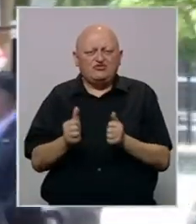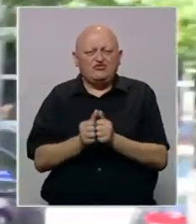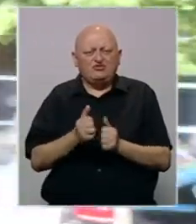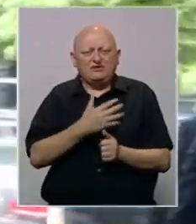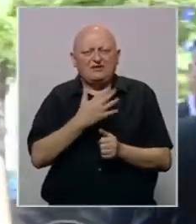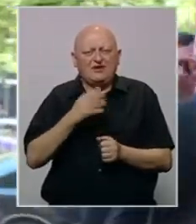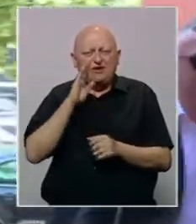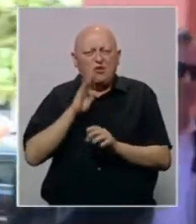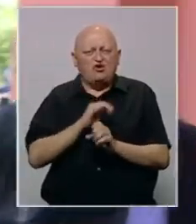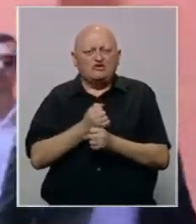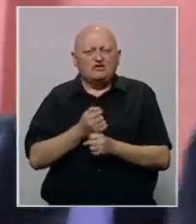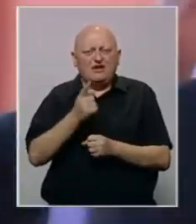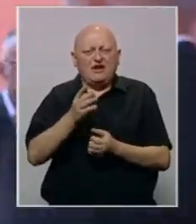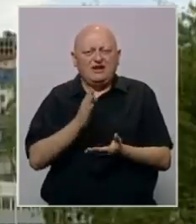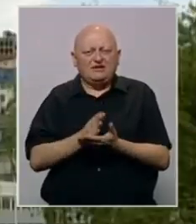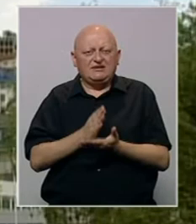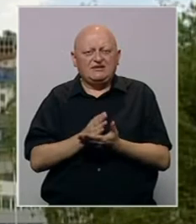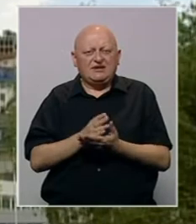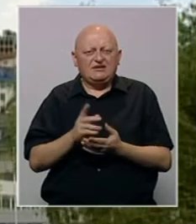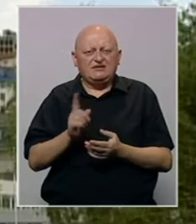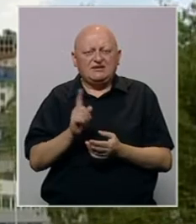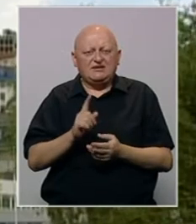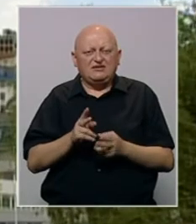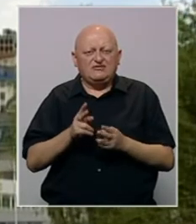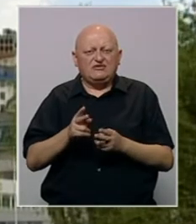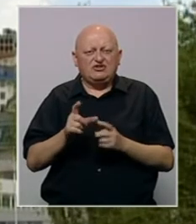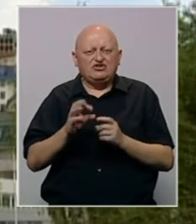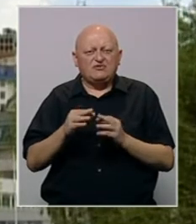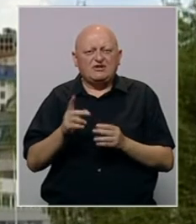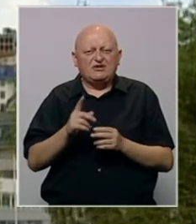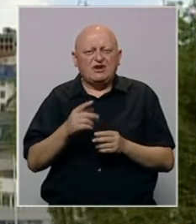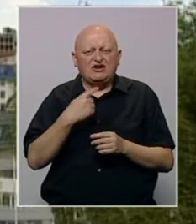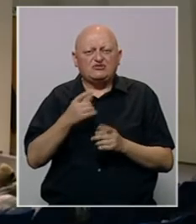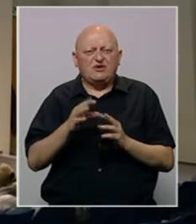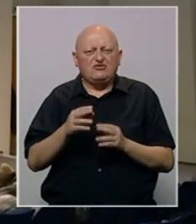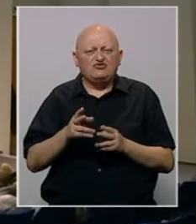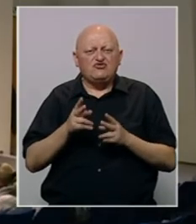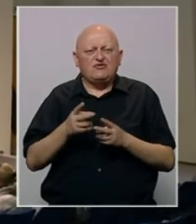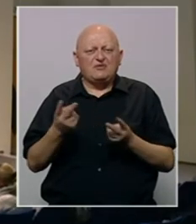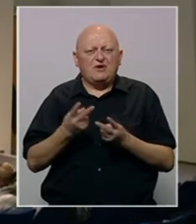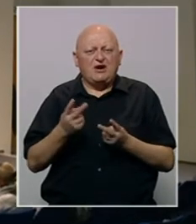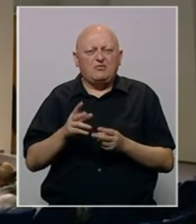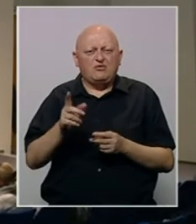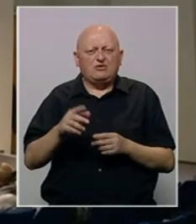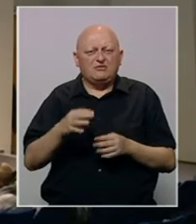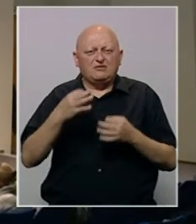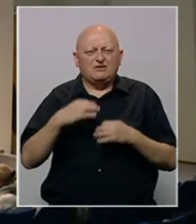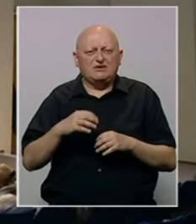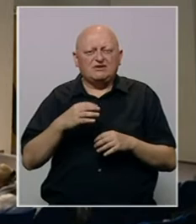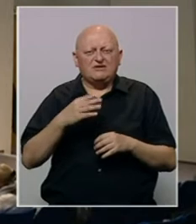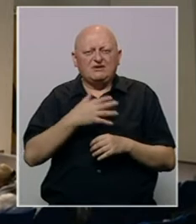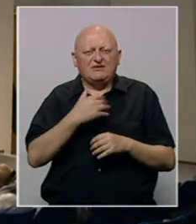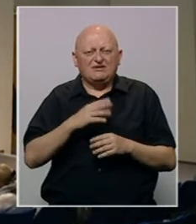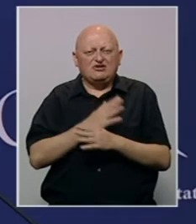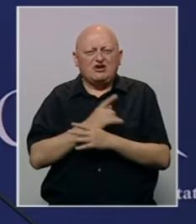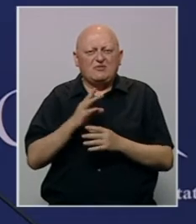čvrsto uz Hrvate u BiH, ali ne na način da vrijeđa Šmita i da ga, kako kaže Plenković, u vredama poput onih predsjednika